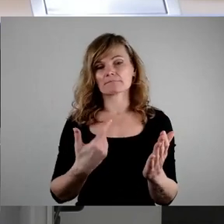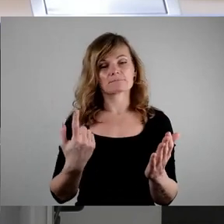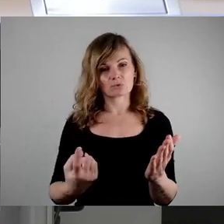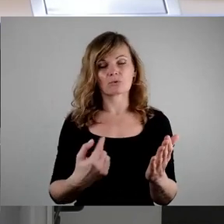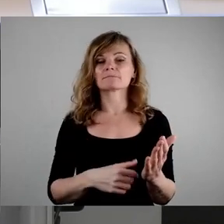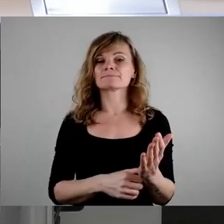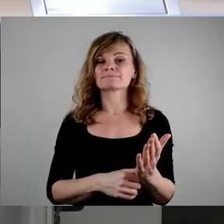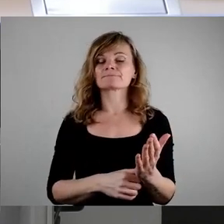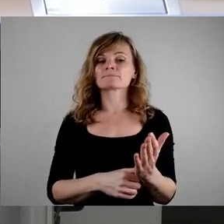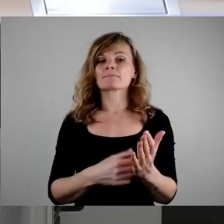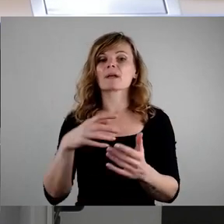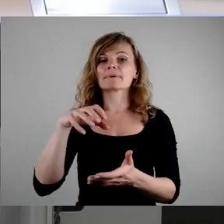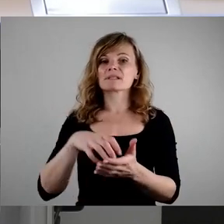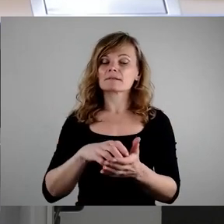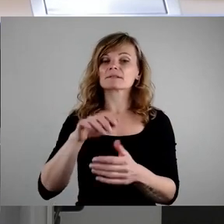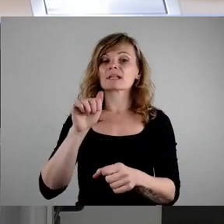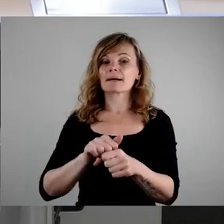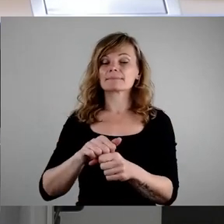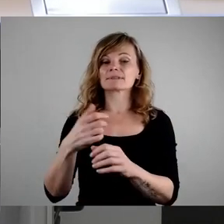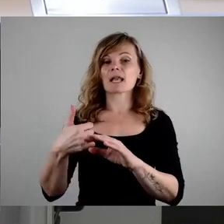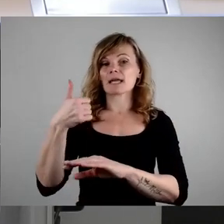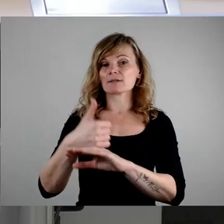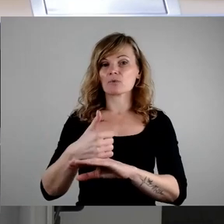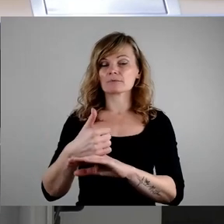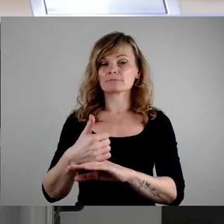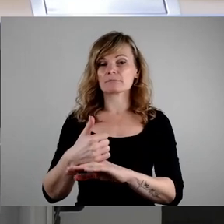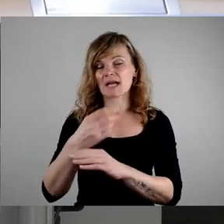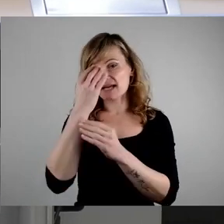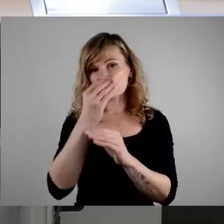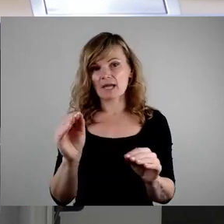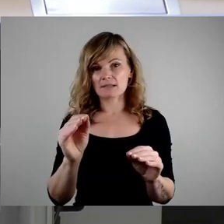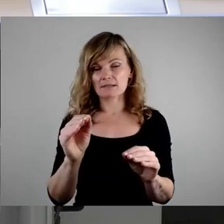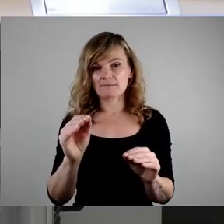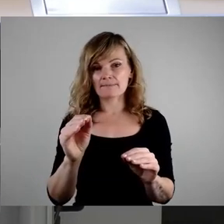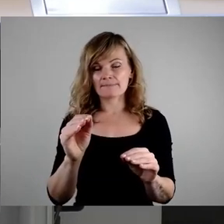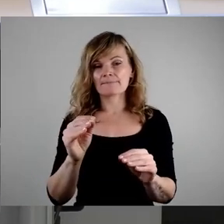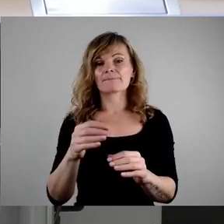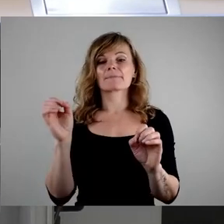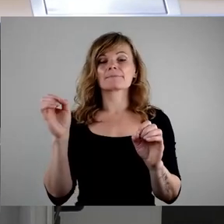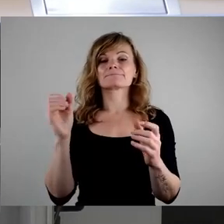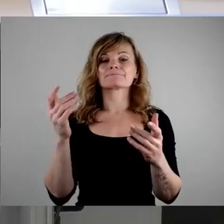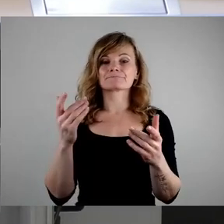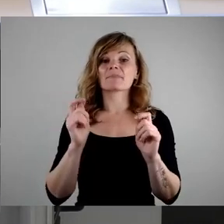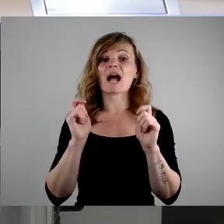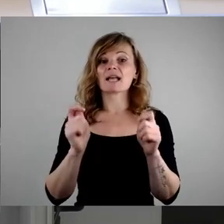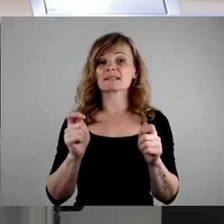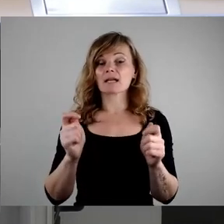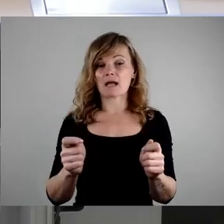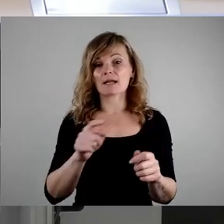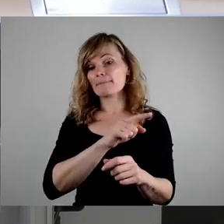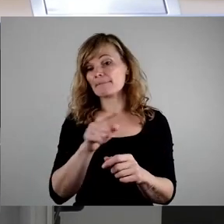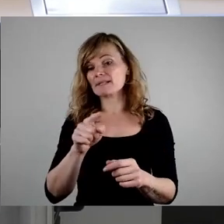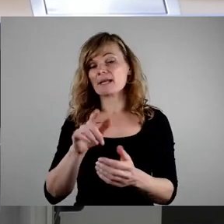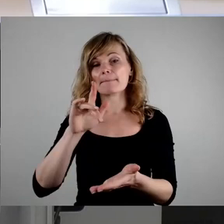die Bezirksamtsleitungen jeweils hingewiesen, dass Anträge, die bis Mitte November nicht